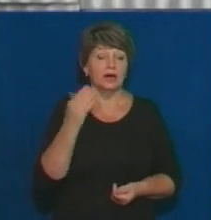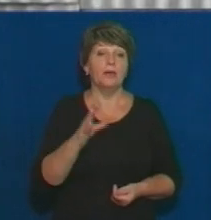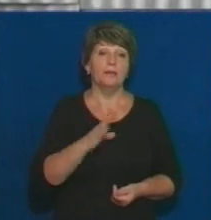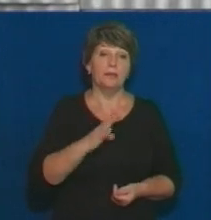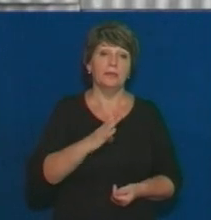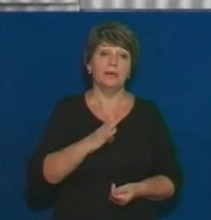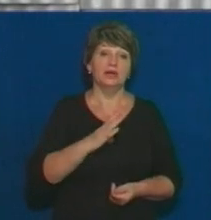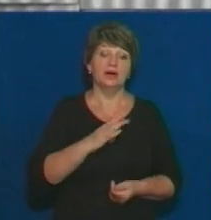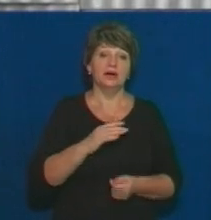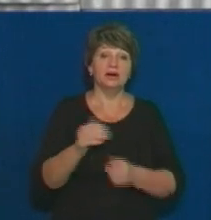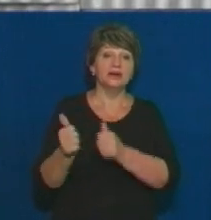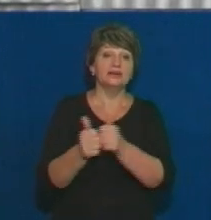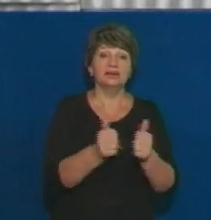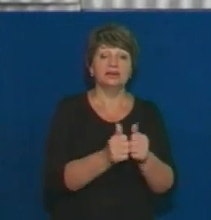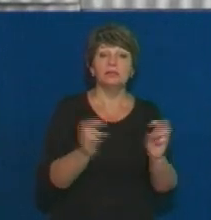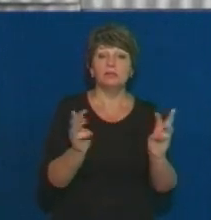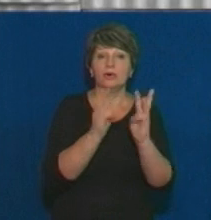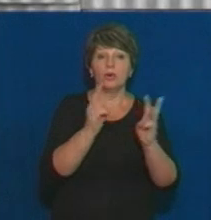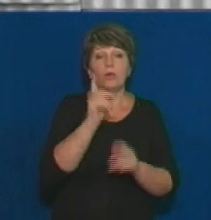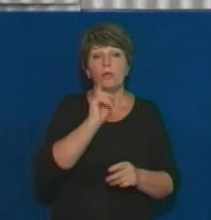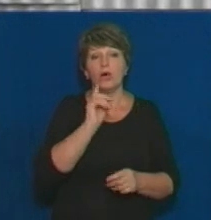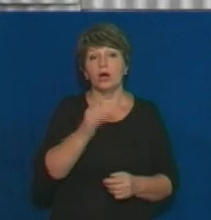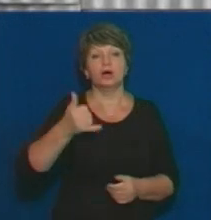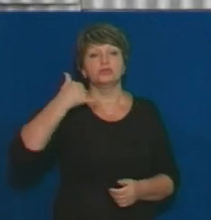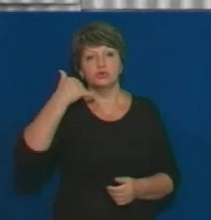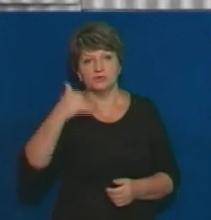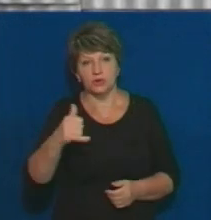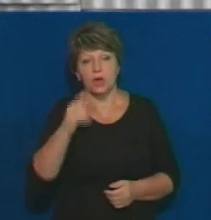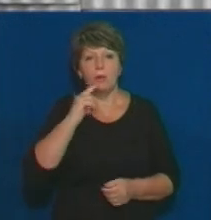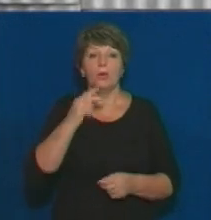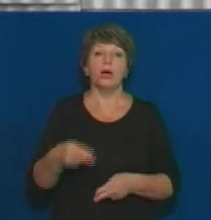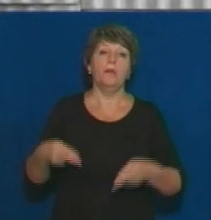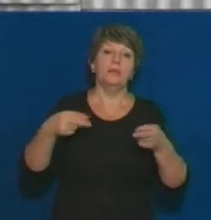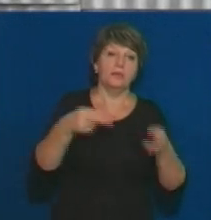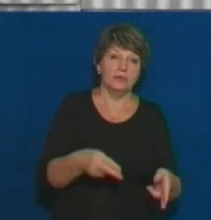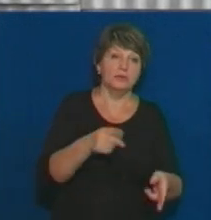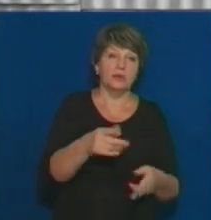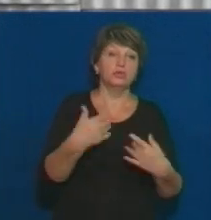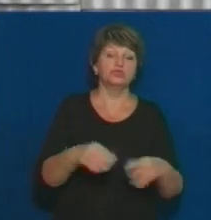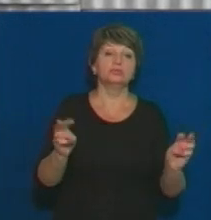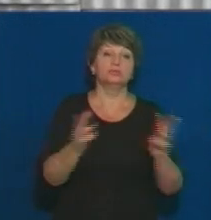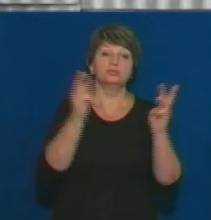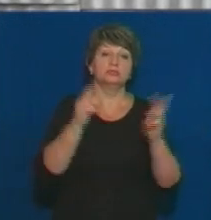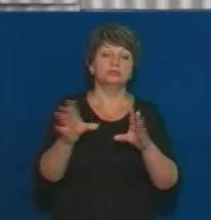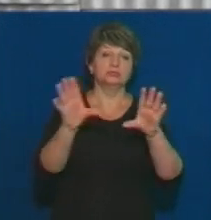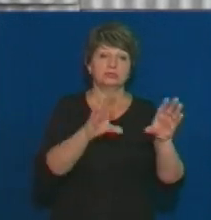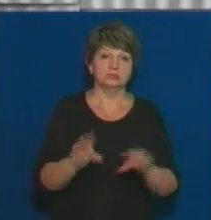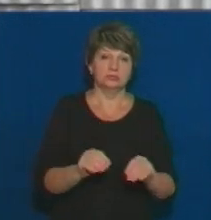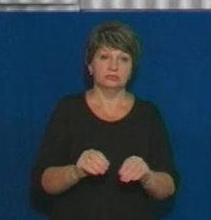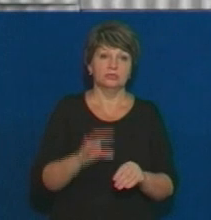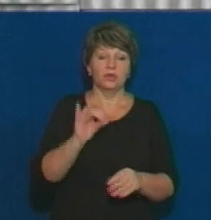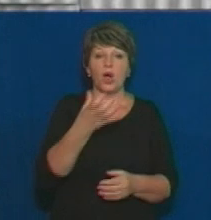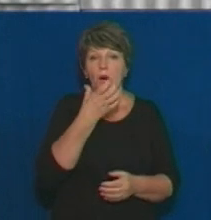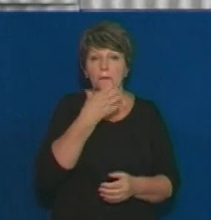временка горіла. Ну, поки ми дозвонилися, поки ми приїхали, та временка згоріла. І опікся